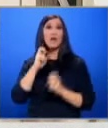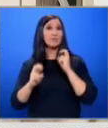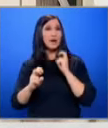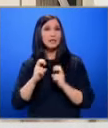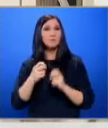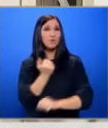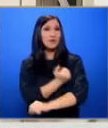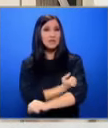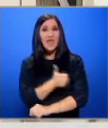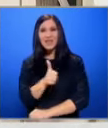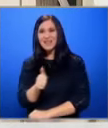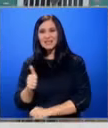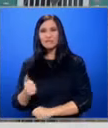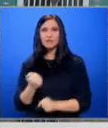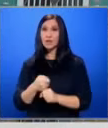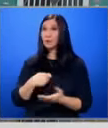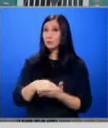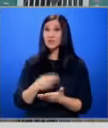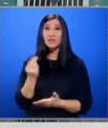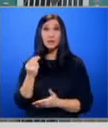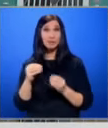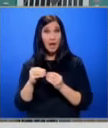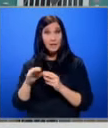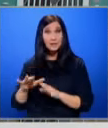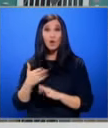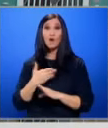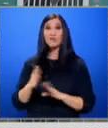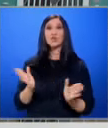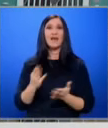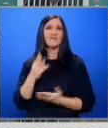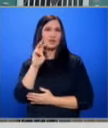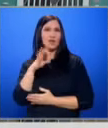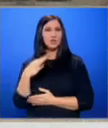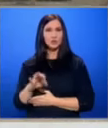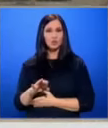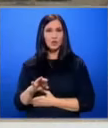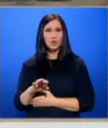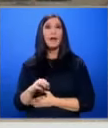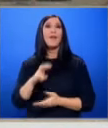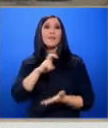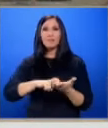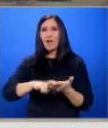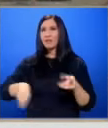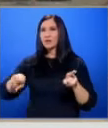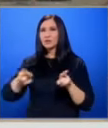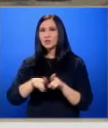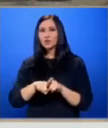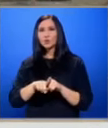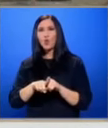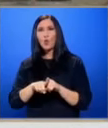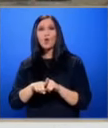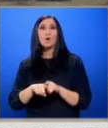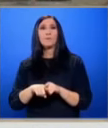вакцини, дезинфекция и работни заплати, цената на яйцето вече е 30 стотинки Дедесето също хвърля